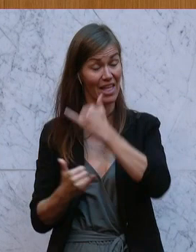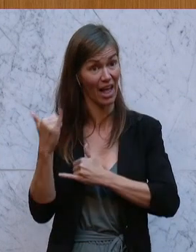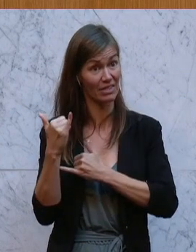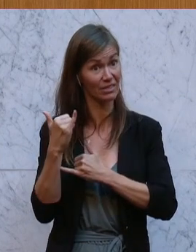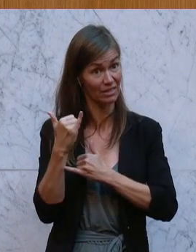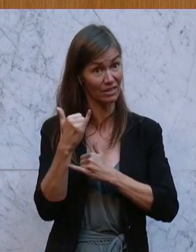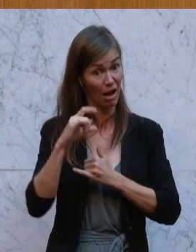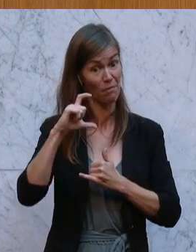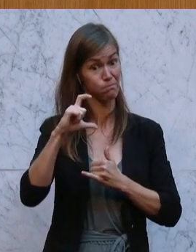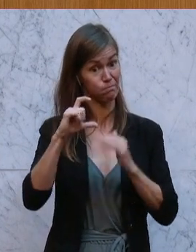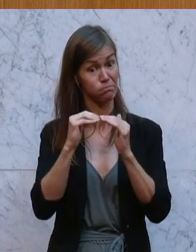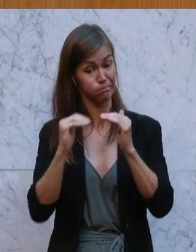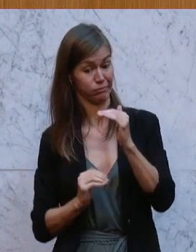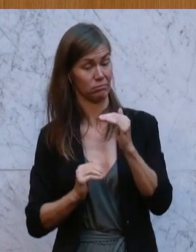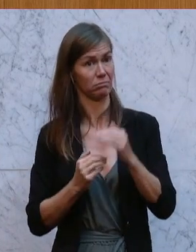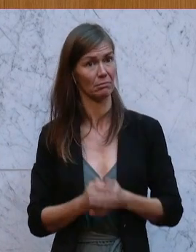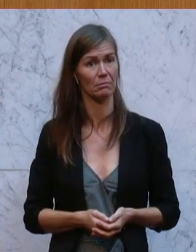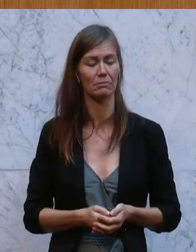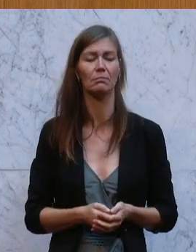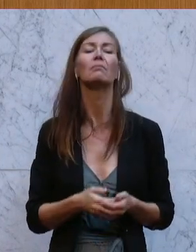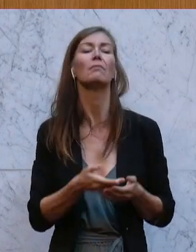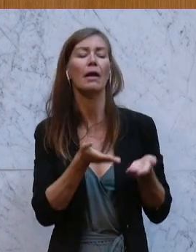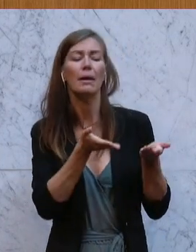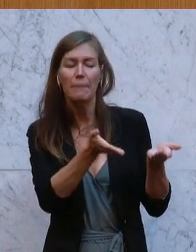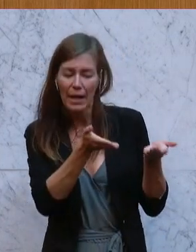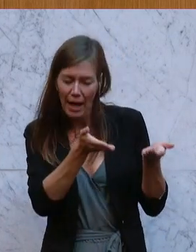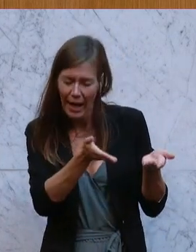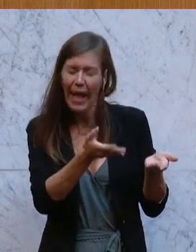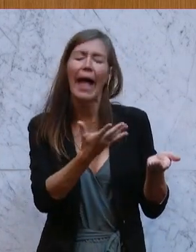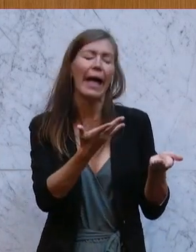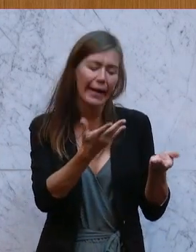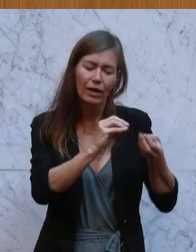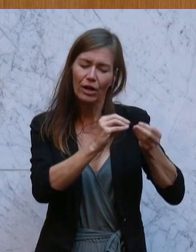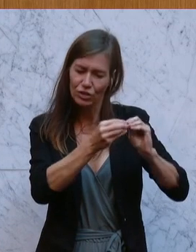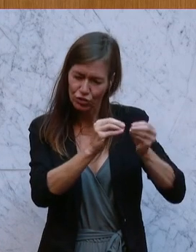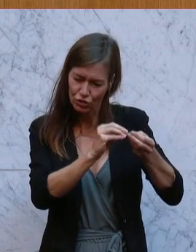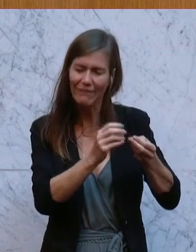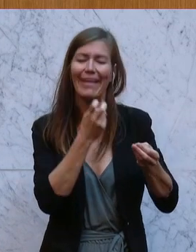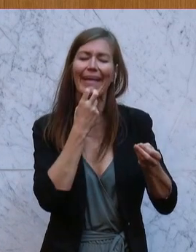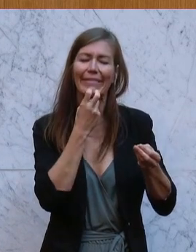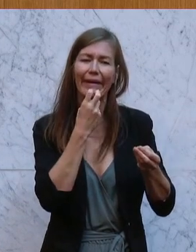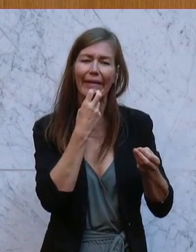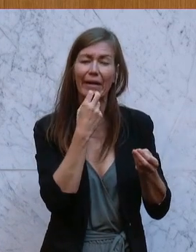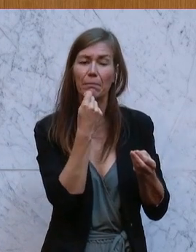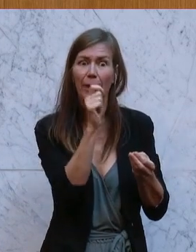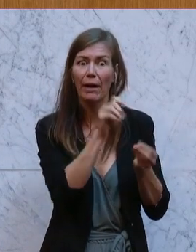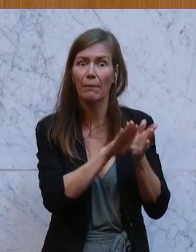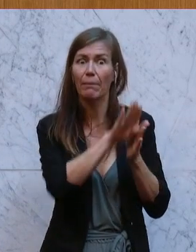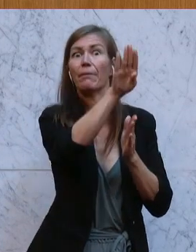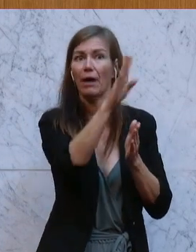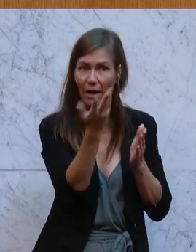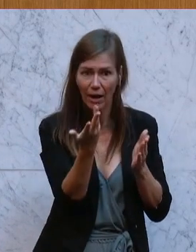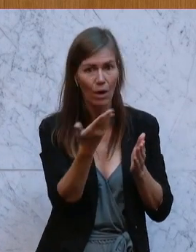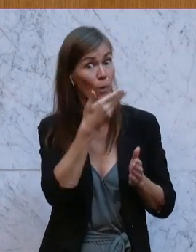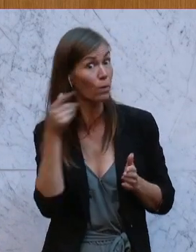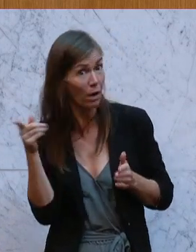Und natürlich haben einzelne, zum Beispiel Bäckereien aufgrund der hohen Energiepreise, die sie nicht gedeckelt haben, ihre Preise